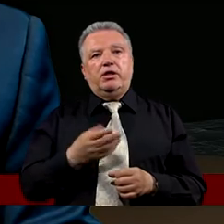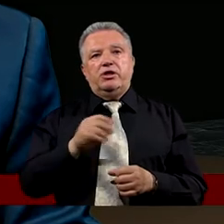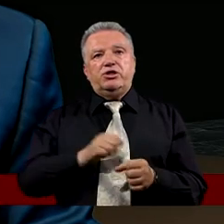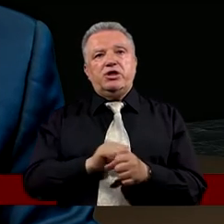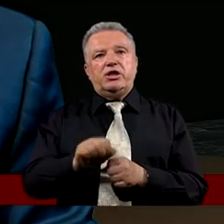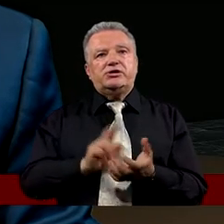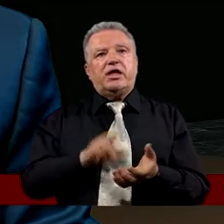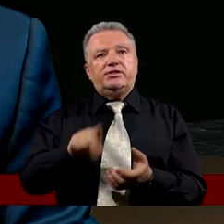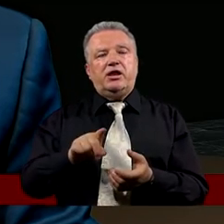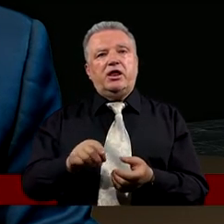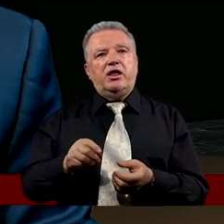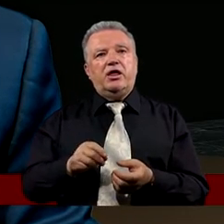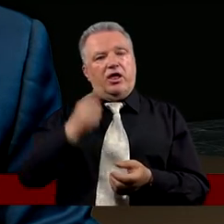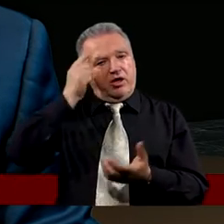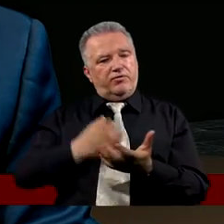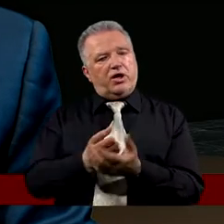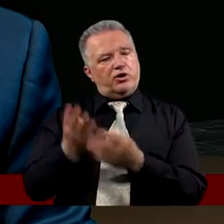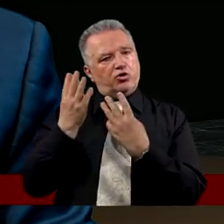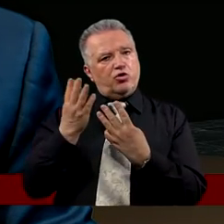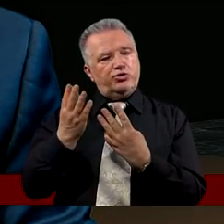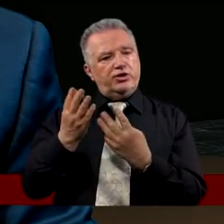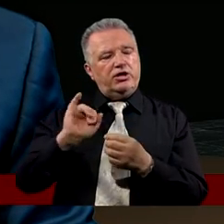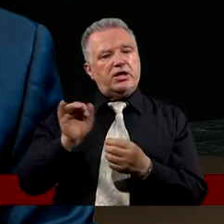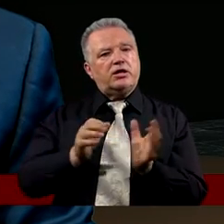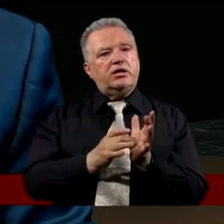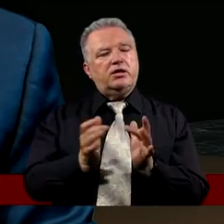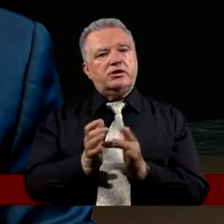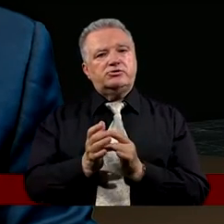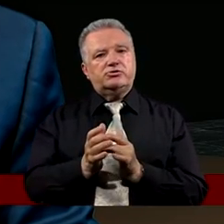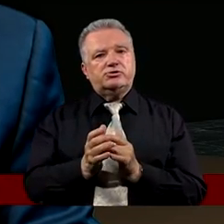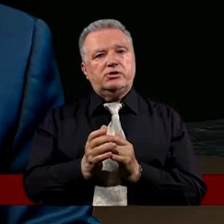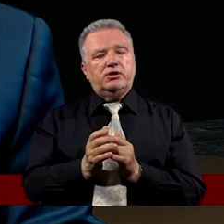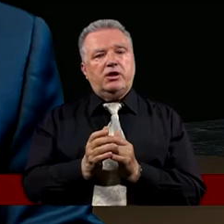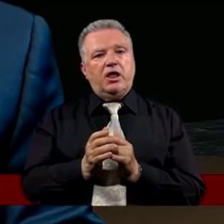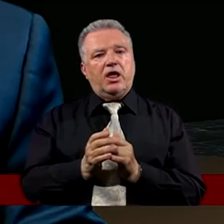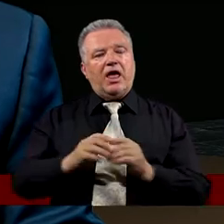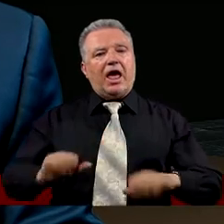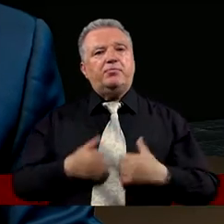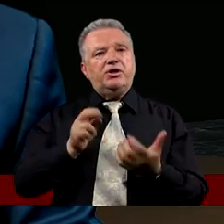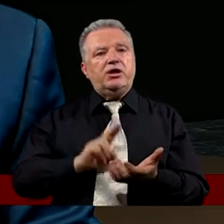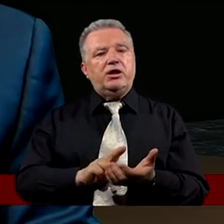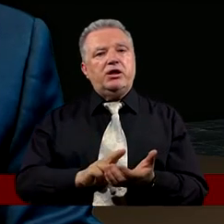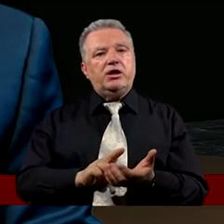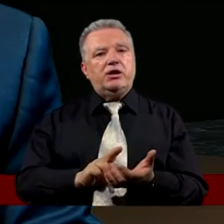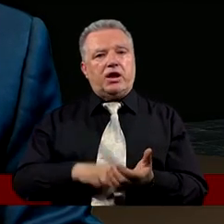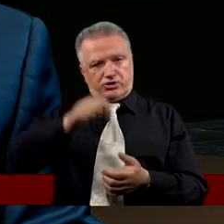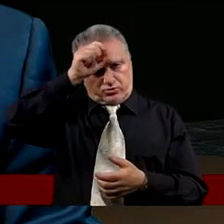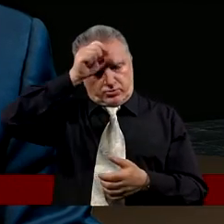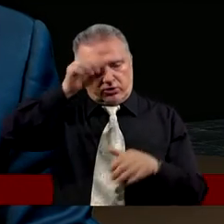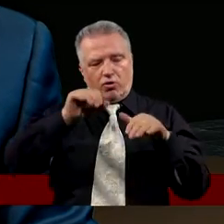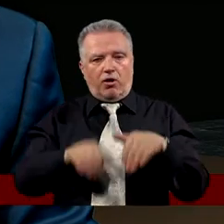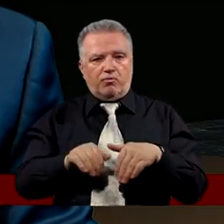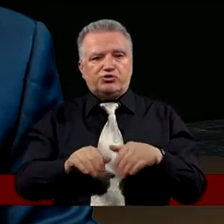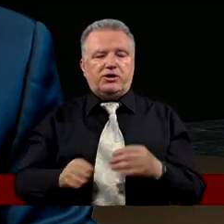Nie jest na tyle wiarygodny I tak silny, jak był Chrystus Żeby na nim można było